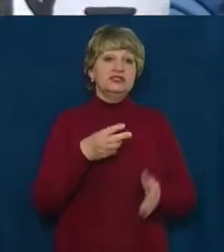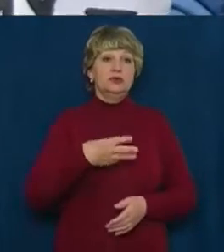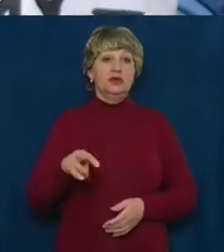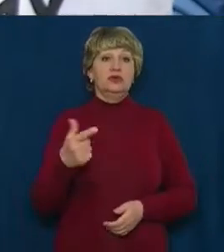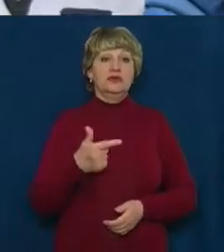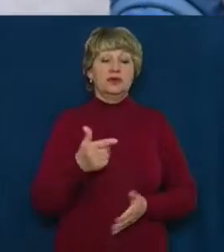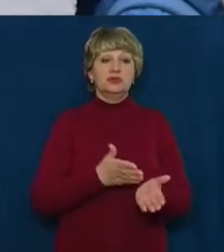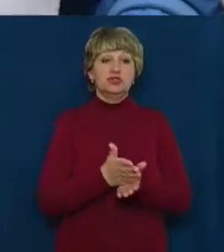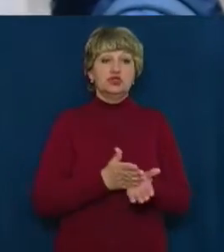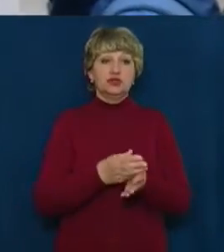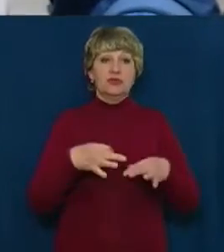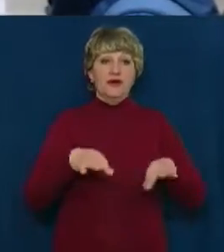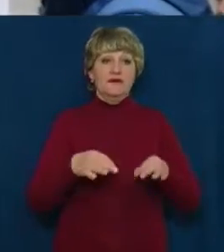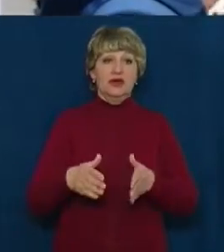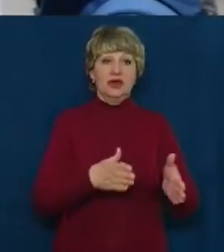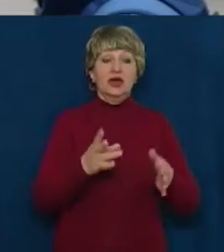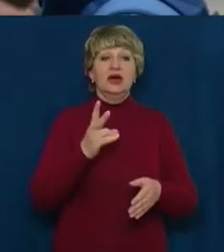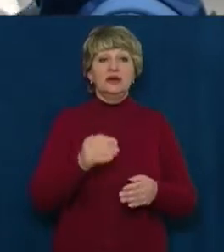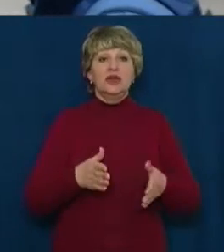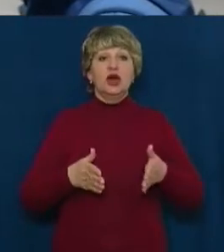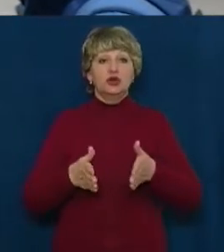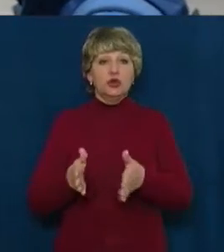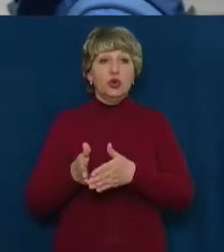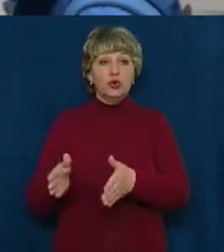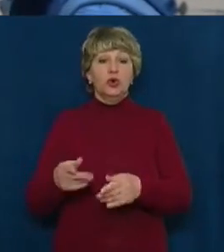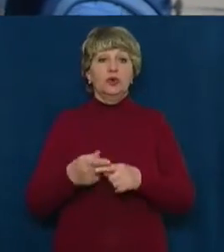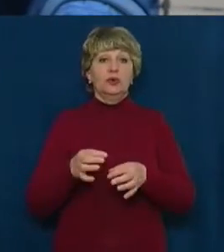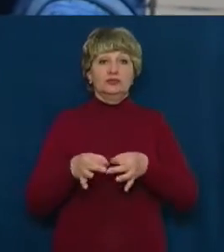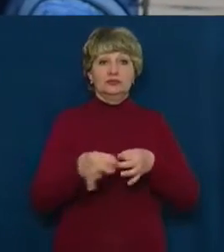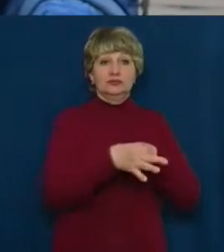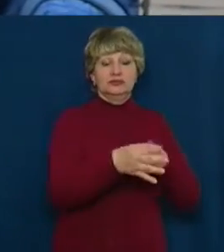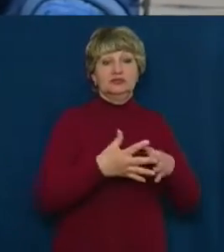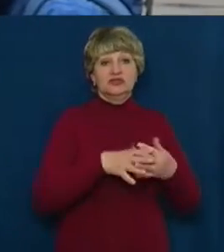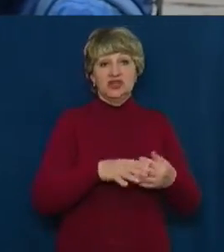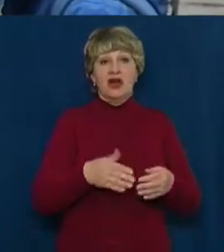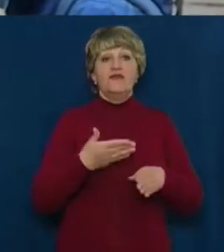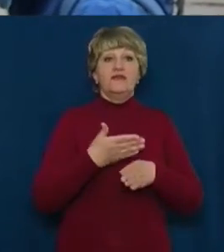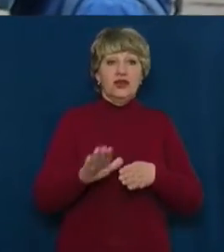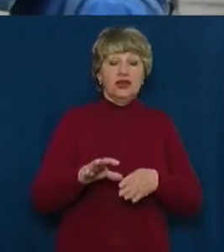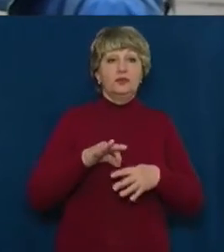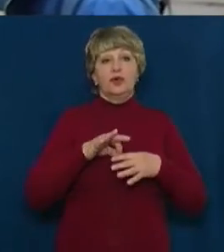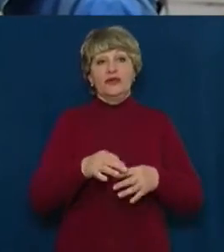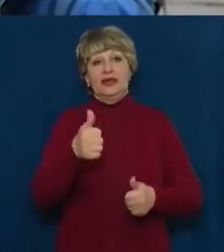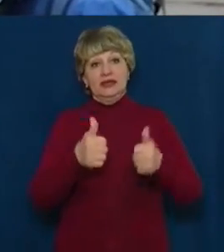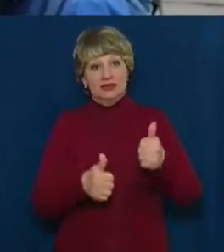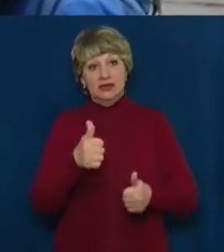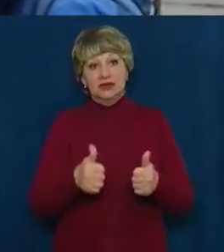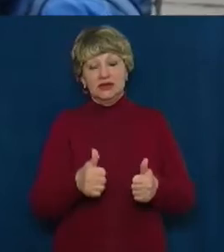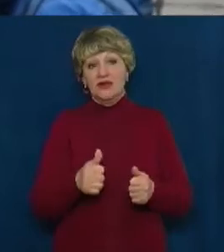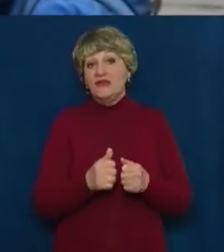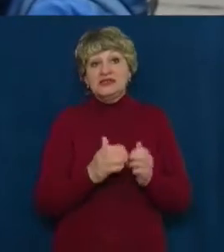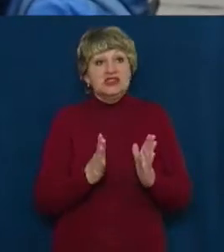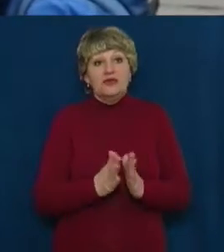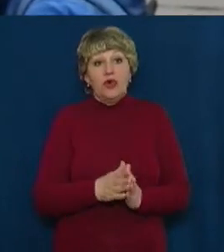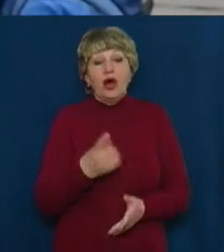автомобільних доріг. На дорогу Мельники, Чорнобай, Чорнобай, Христитилово виділено і проведено тендер, як я вже сказав, всього-навсього